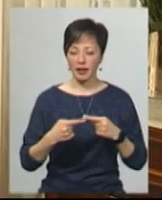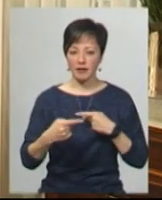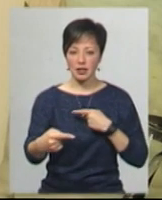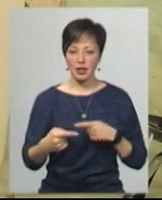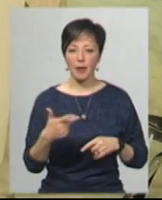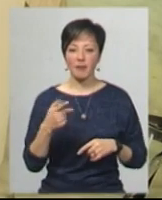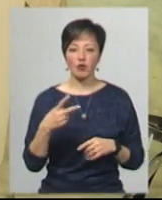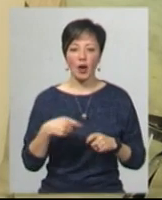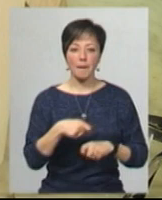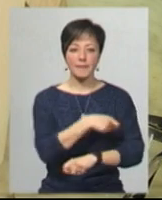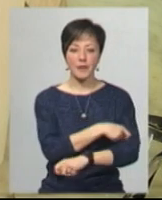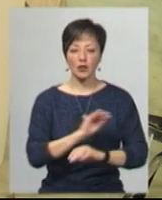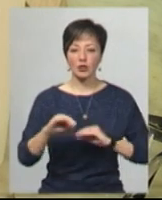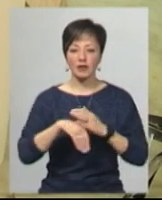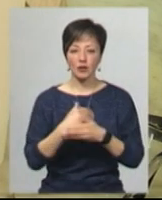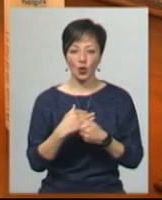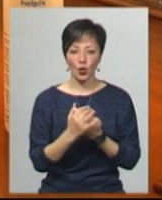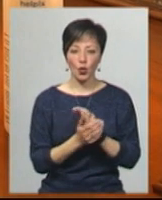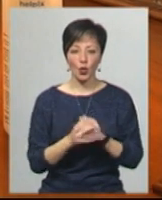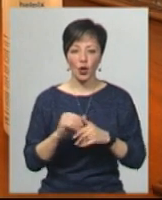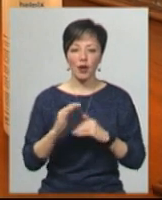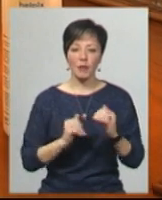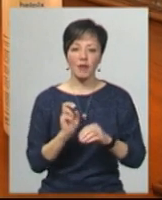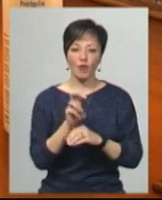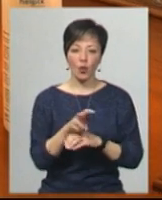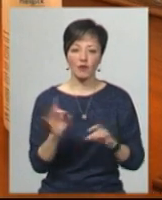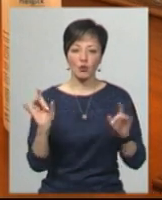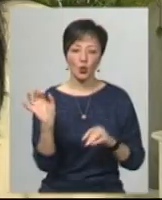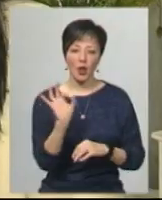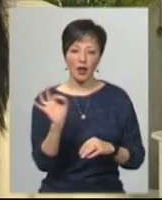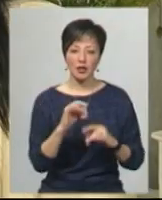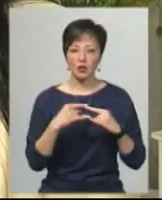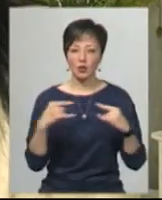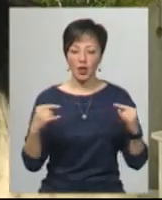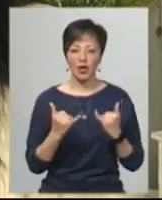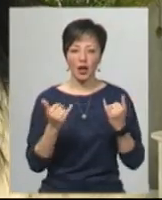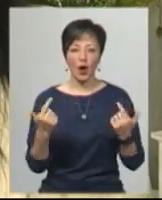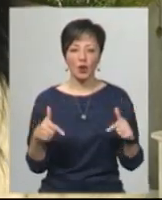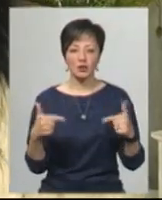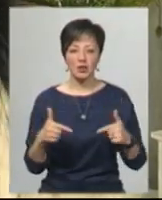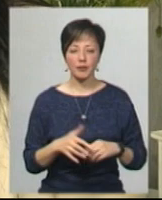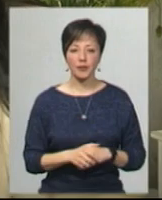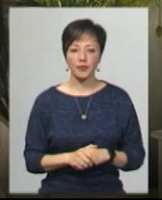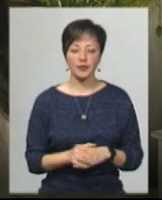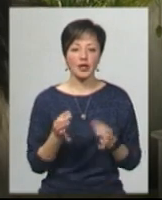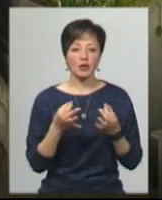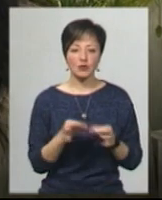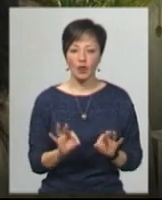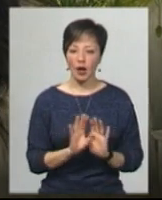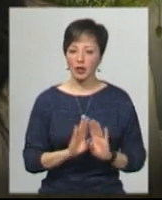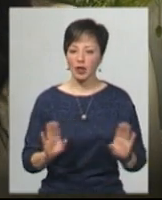півтора метри. Розставили дезінфектори для рук при вході та в туалеті на столиках для гостей. Ми дозволяємо не більше чотирьох